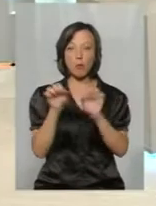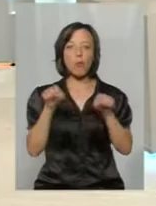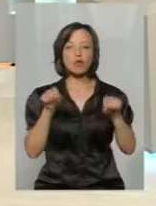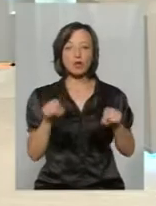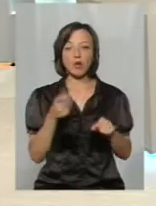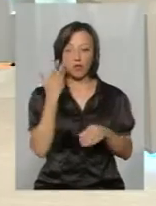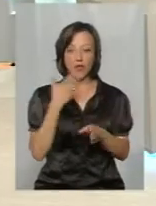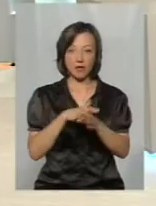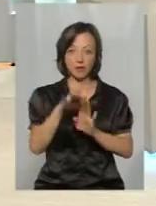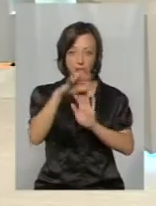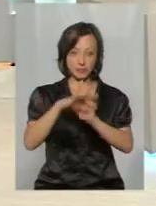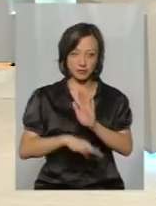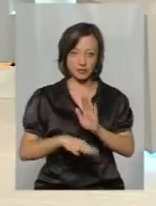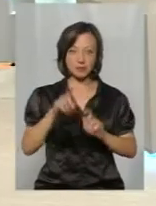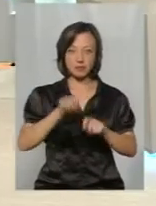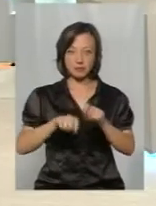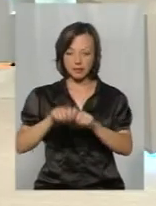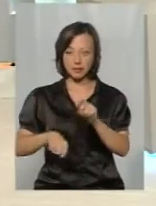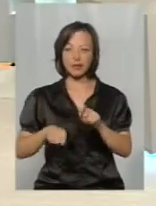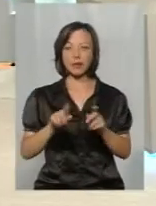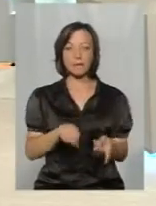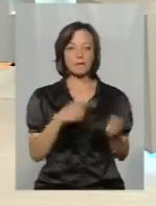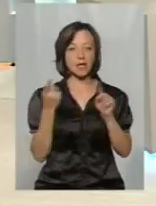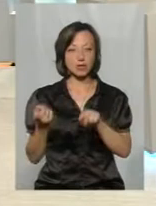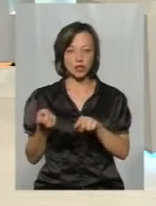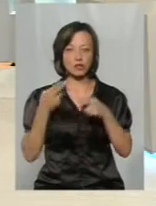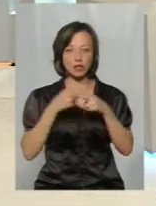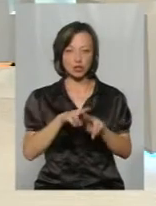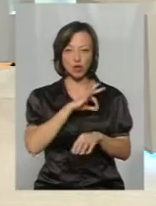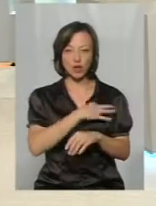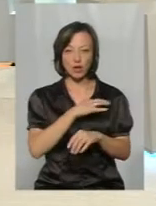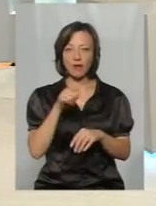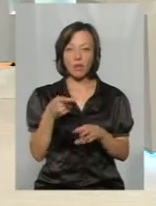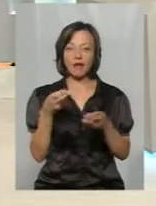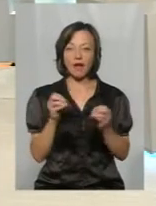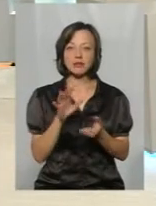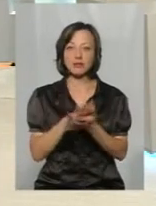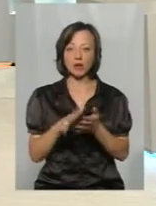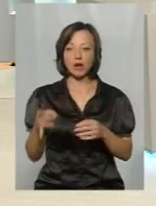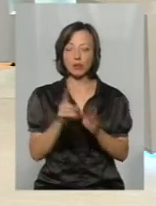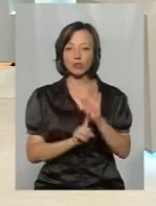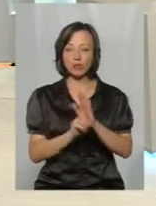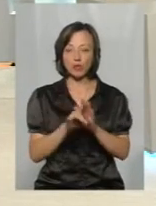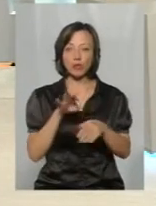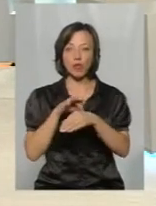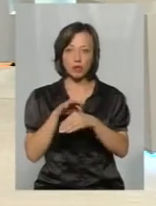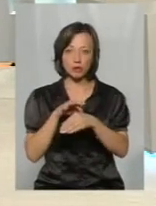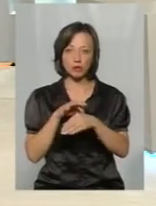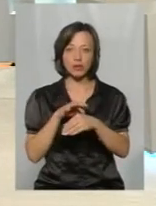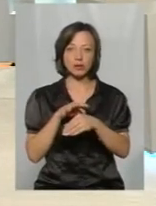виконали весь спектр дій по нетехнічній розвідці, ми перейшли в технічну розвідку. Там, де забруднені райони, ми починаємо проводити